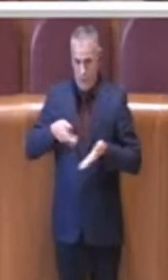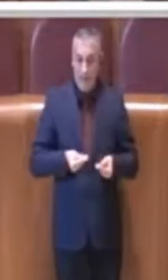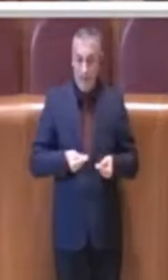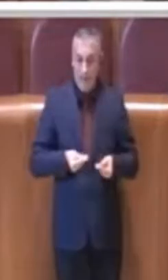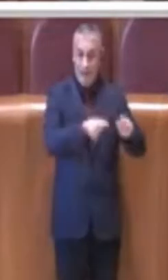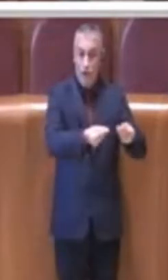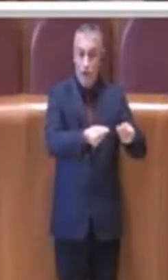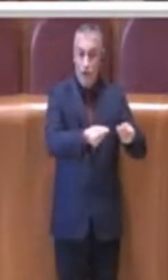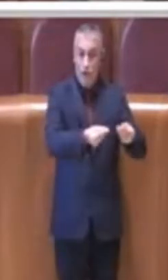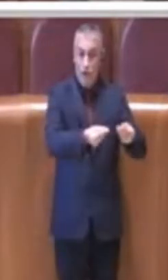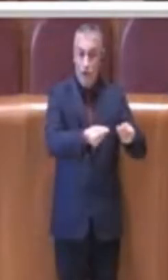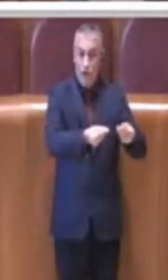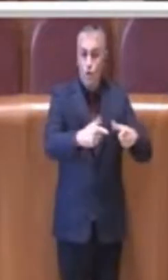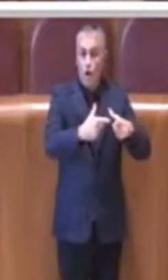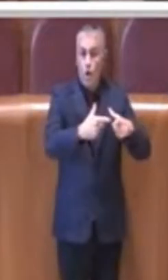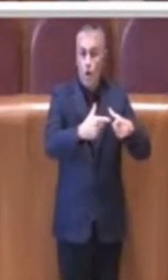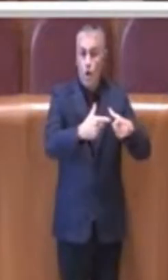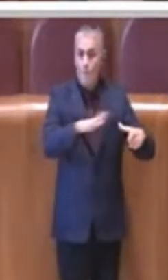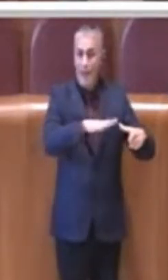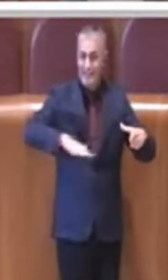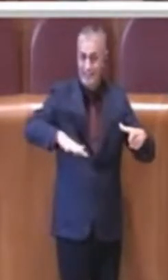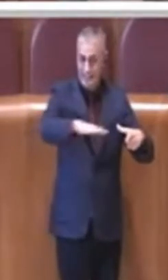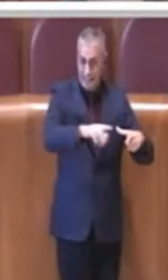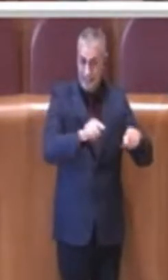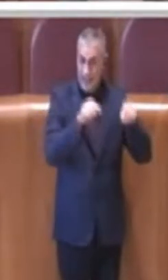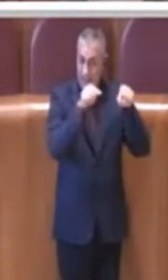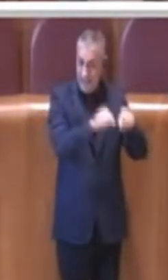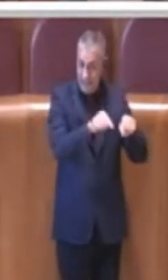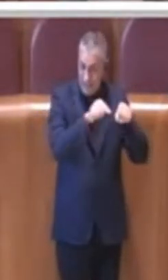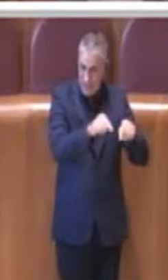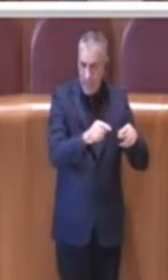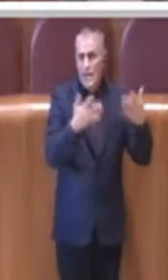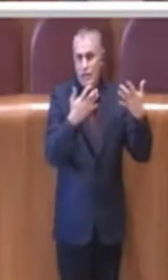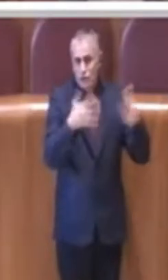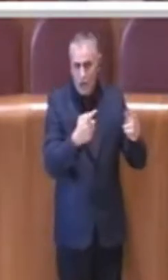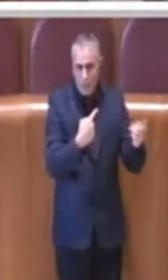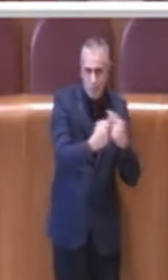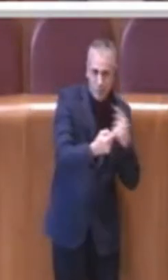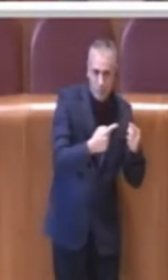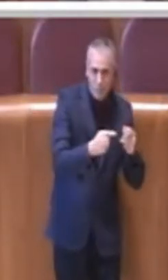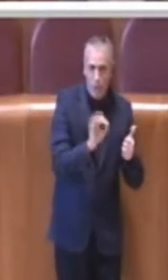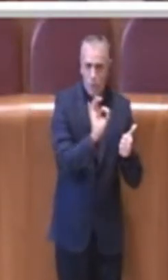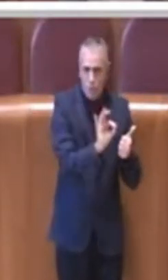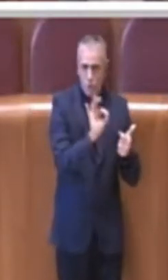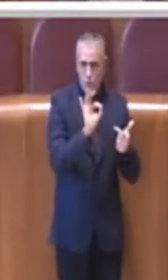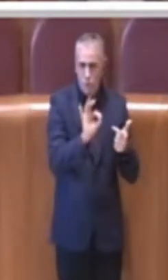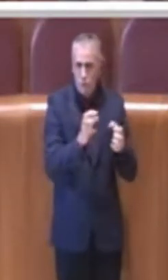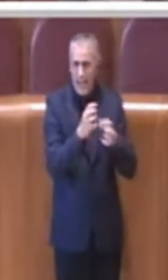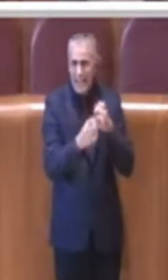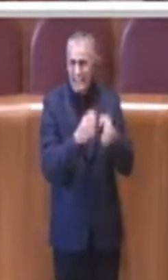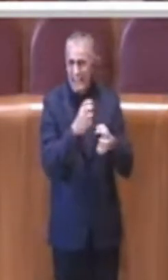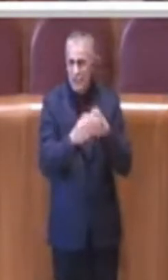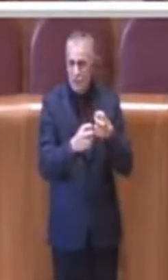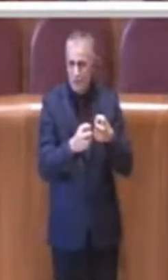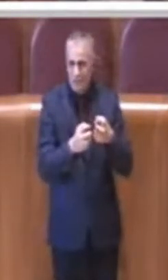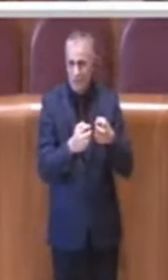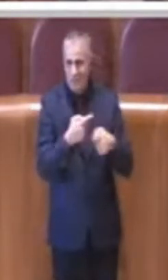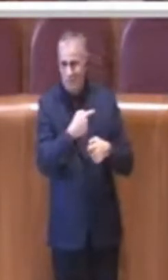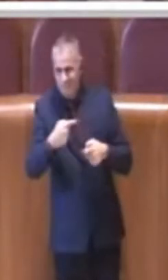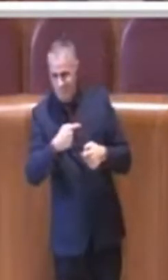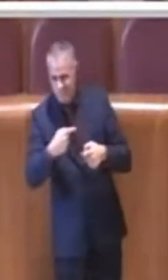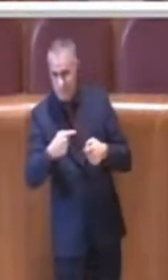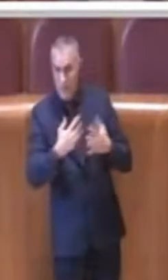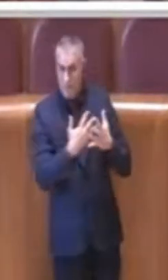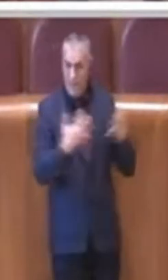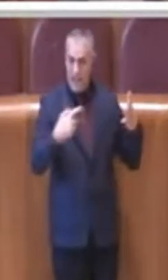urbanistica, in quella sede sono stati espressi delle criticità, delle osservazioni, non solo da parte della